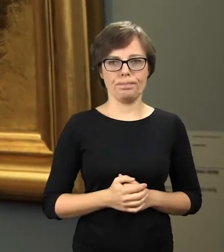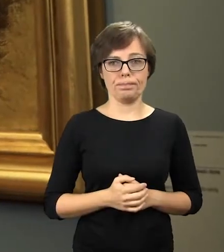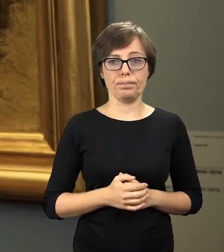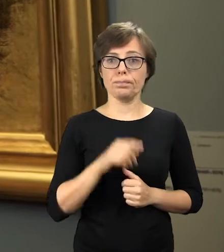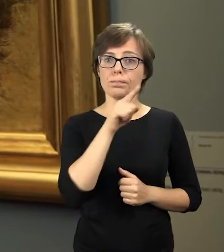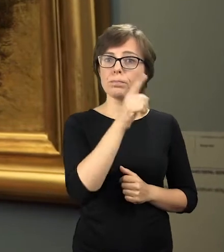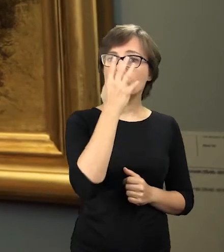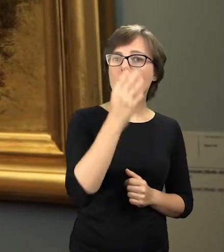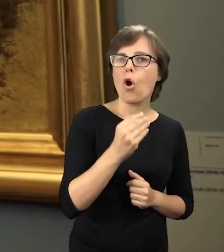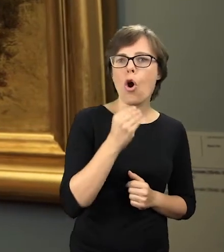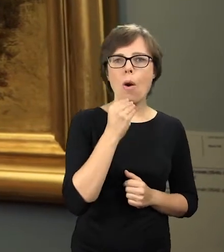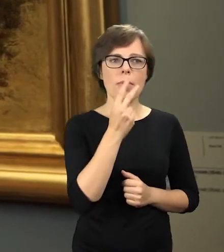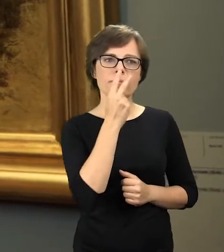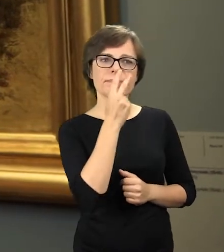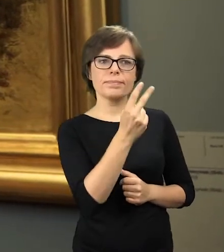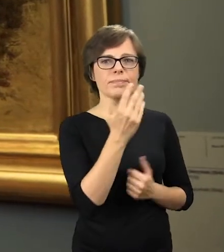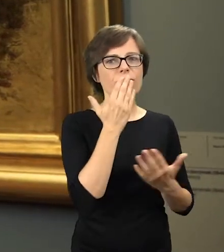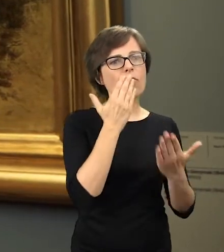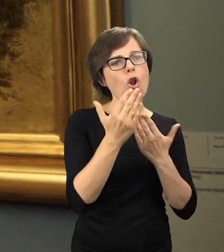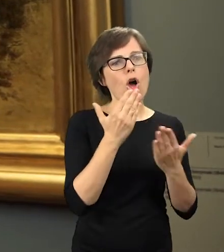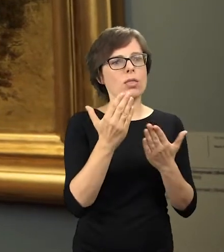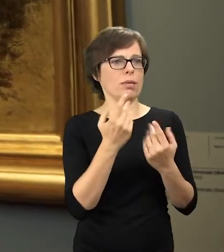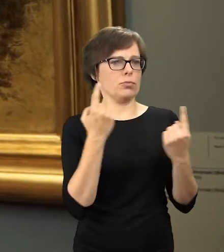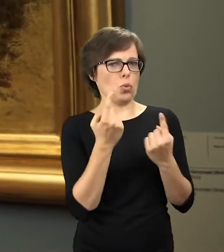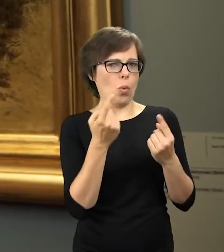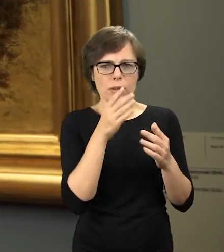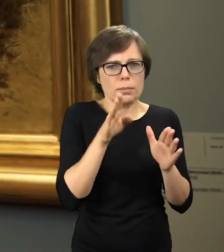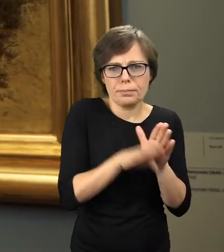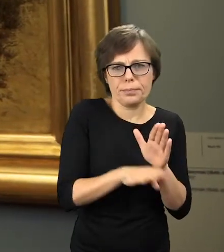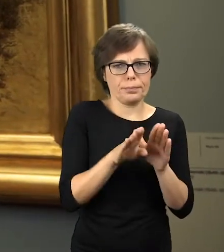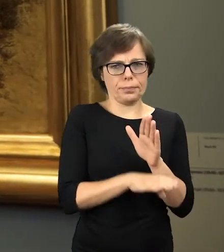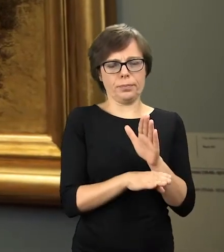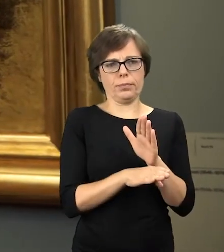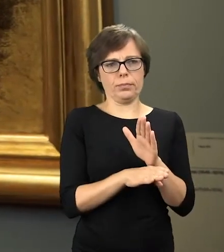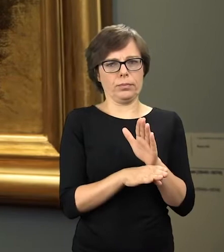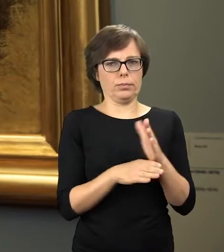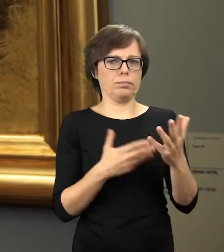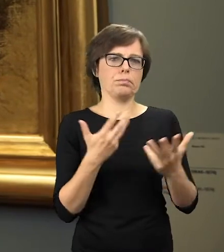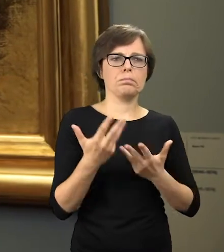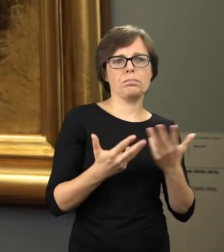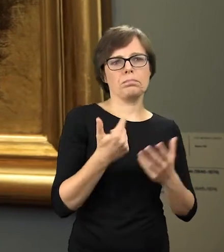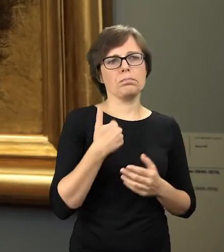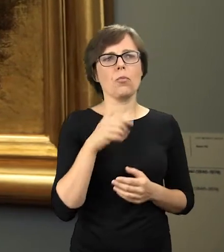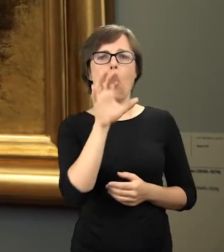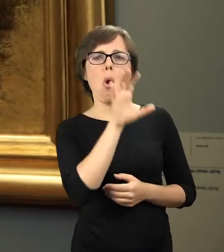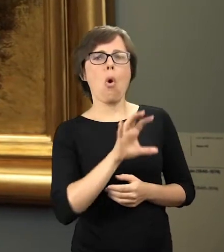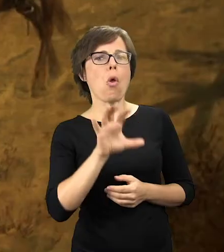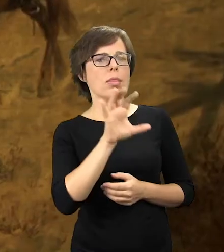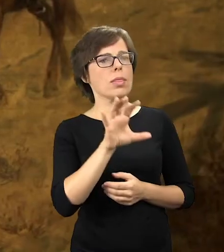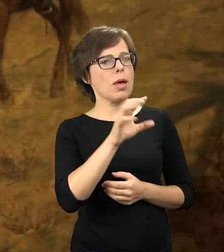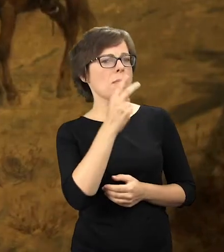sprawia wrażenie takiej niepozornej scenki, w której oglądamy